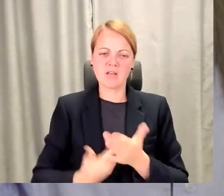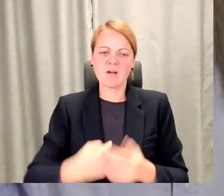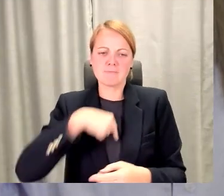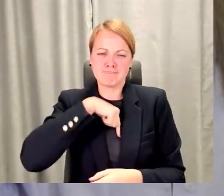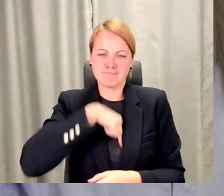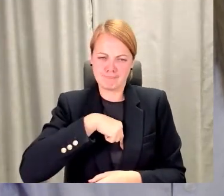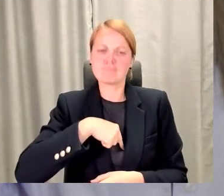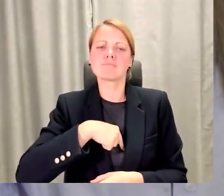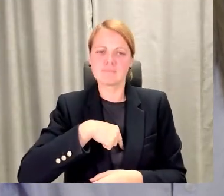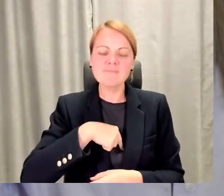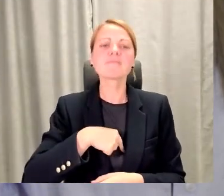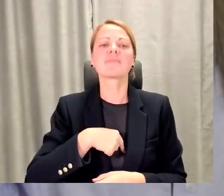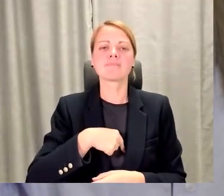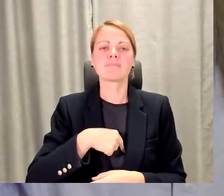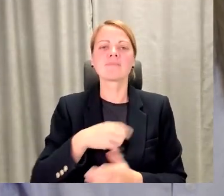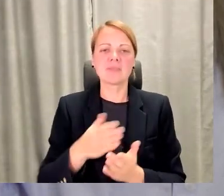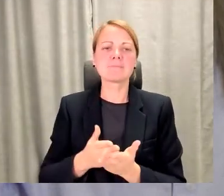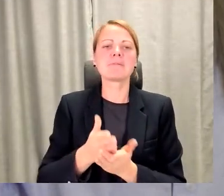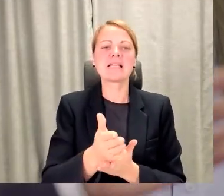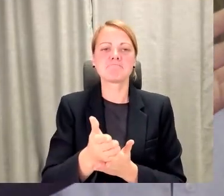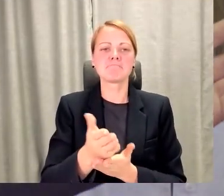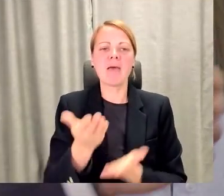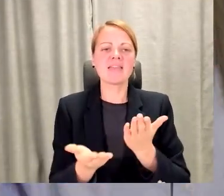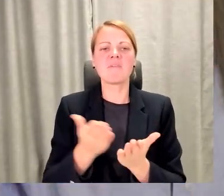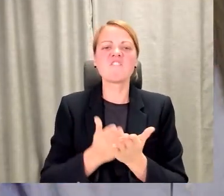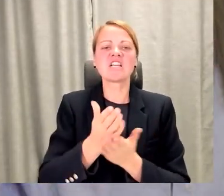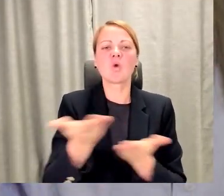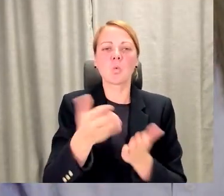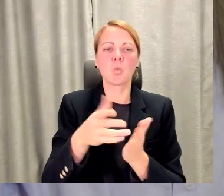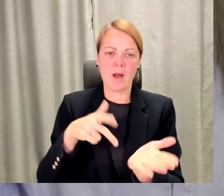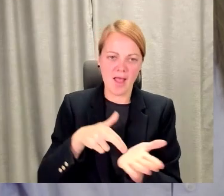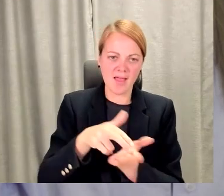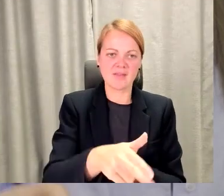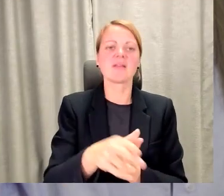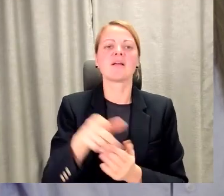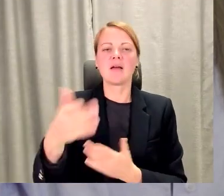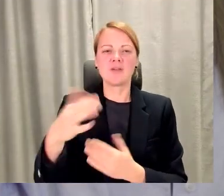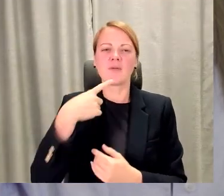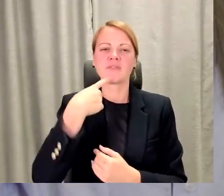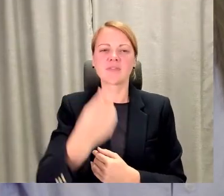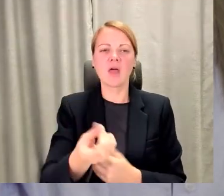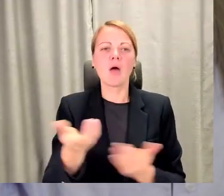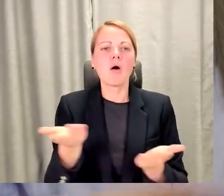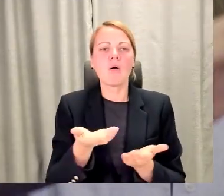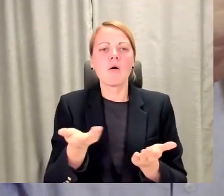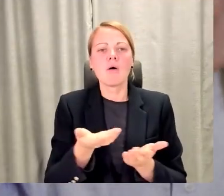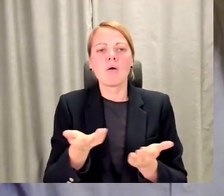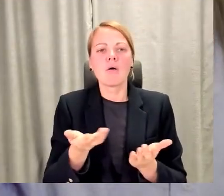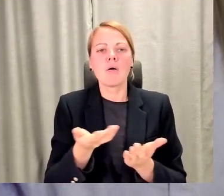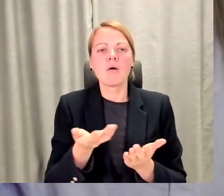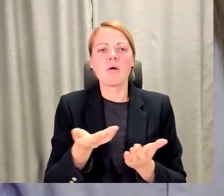iespējams virzienu, uz kuriem mēs ejam. Un kas ir tas, par ko jūs vēl runājāt? A, kur ir tas, kur kaut kādā brīdīs viss apstājās?